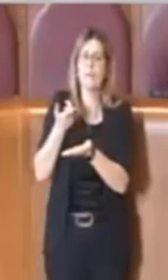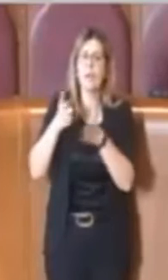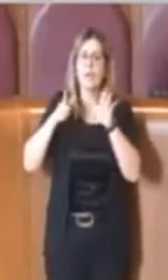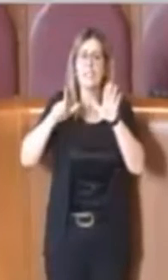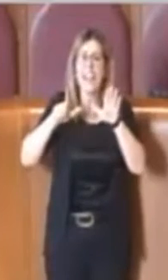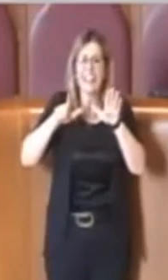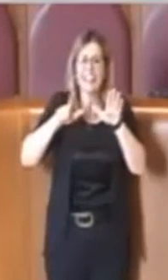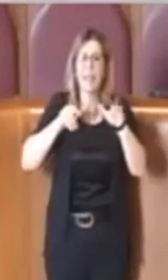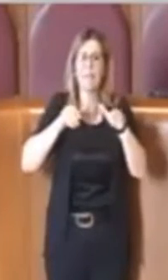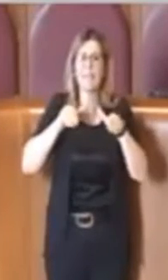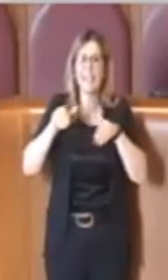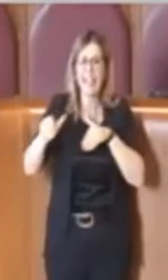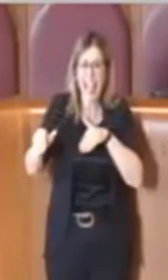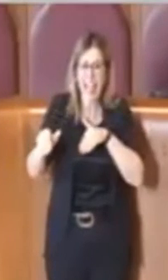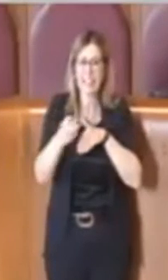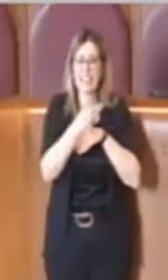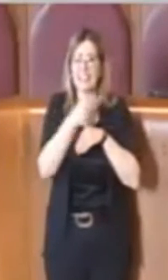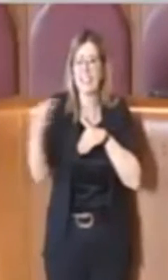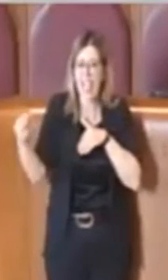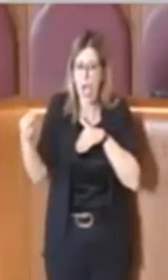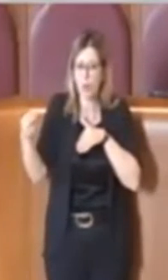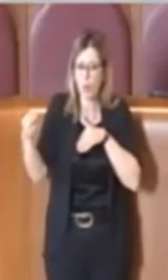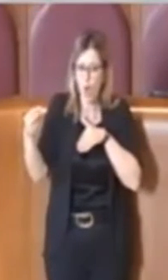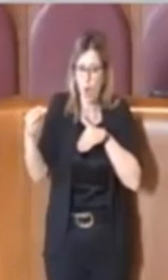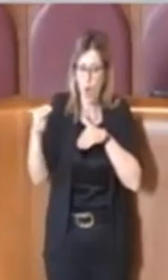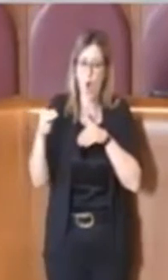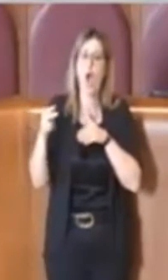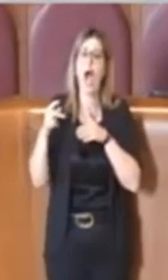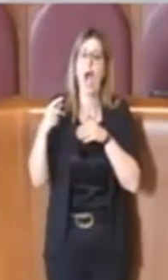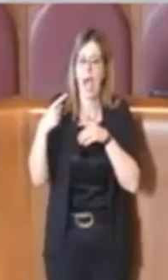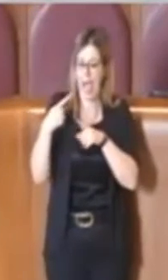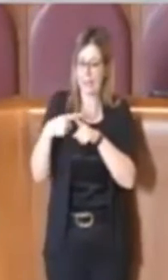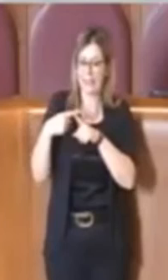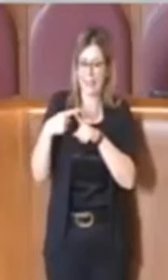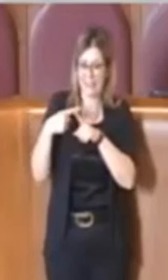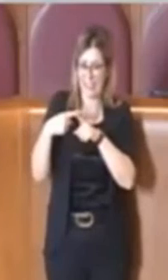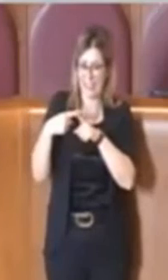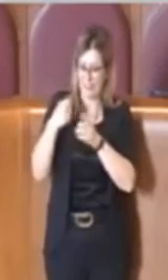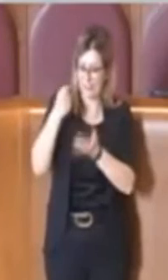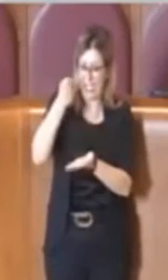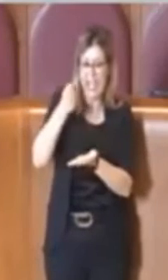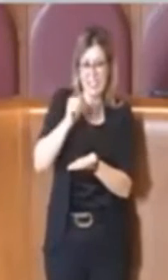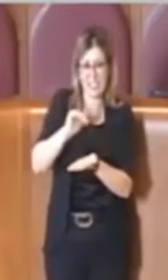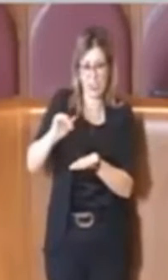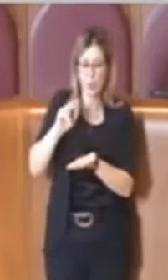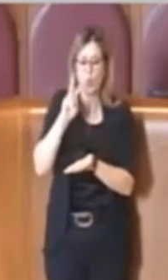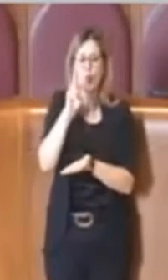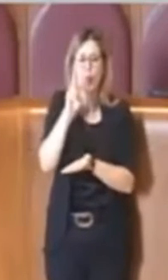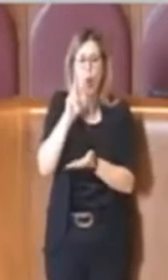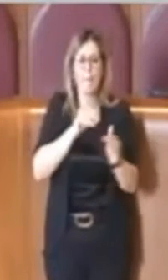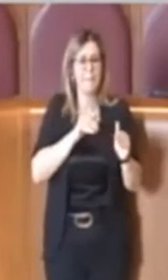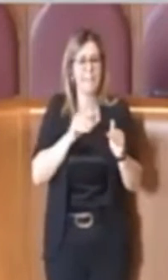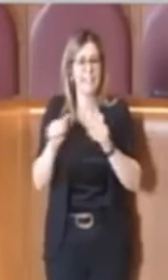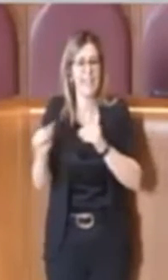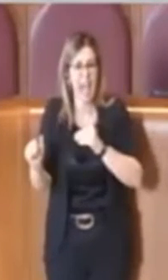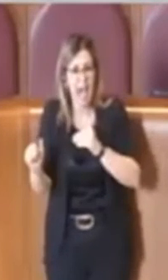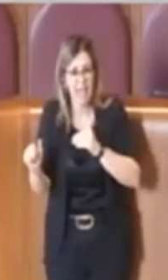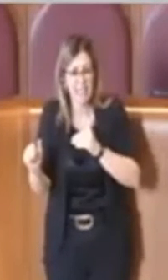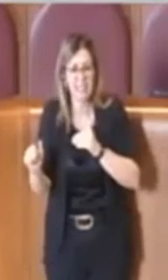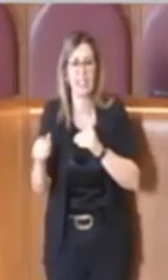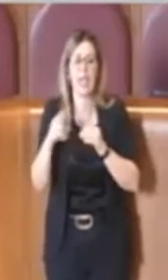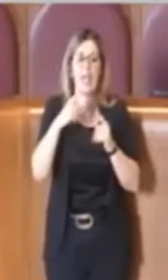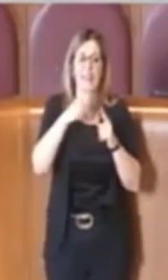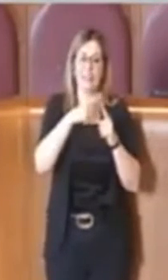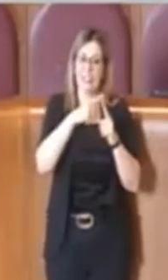miliardi di euro. Questi 7 miliardi di euro di residui attivi, 2 miliardi sono del titolo 1